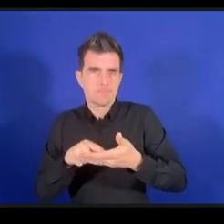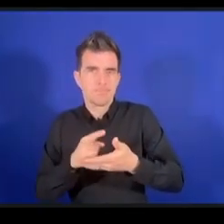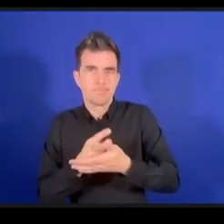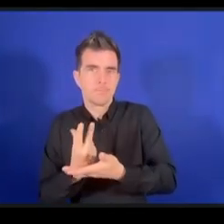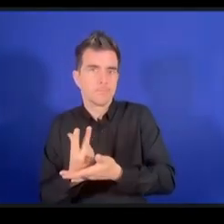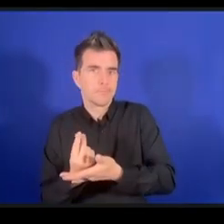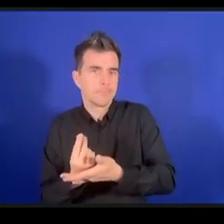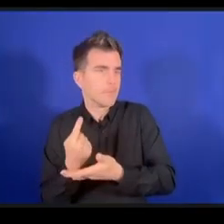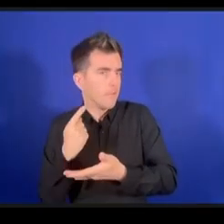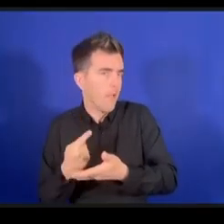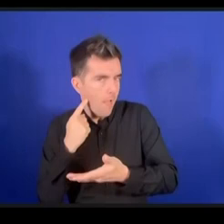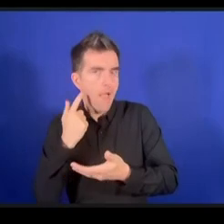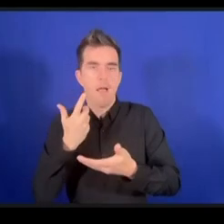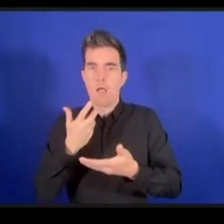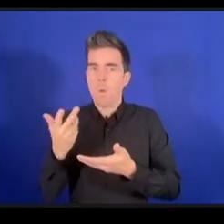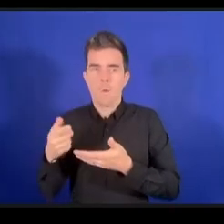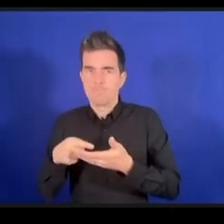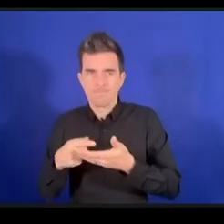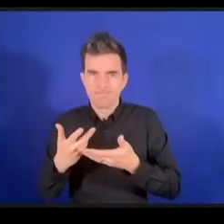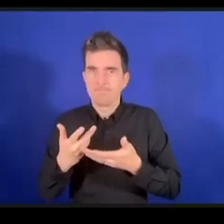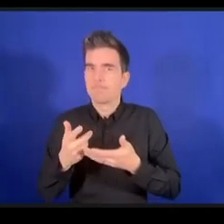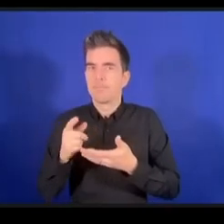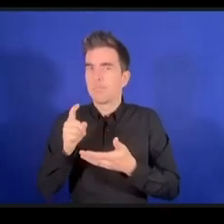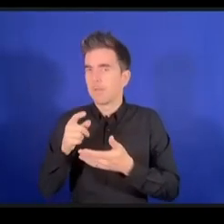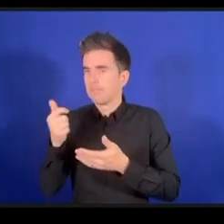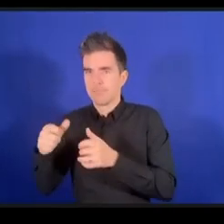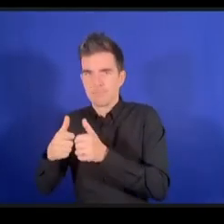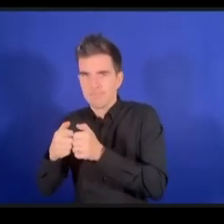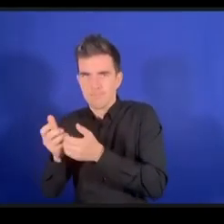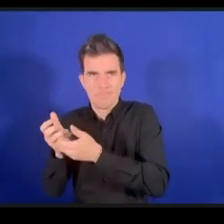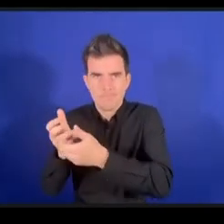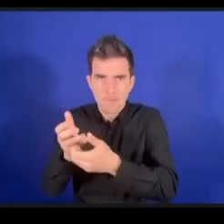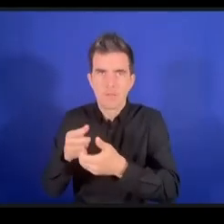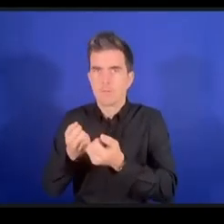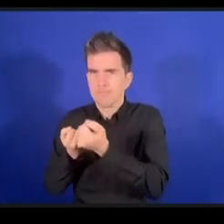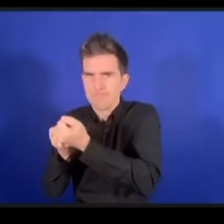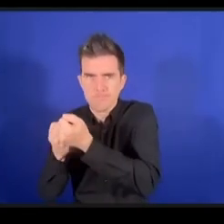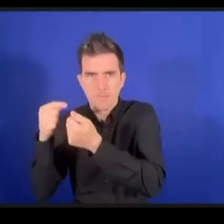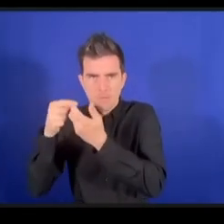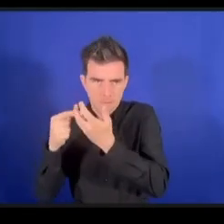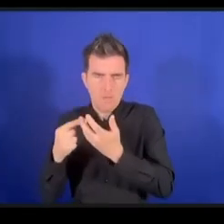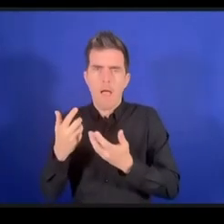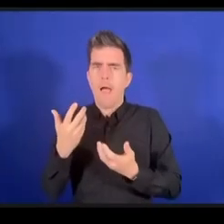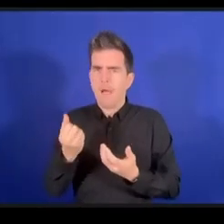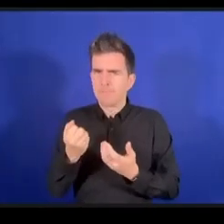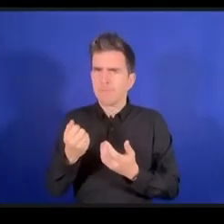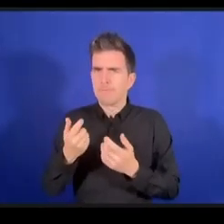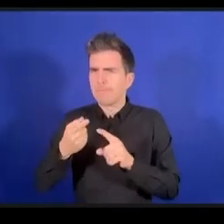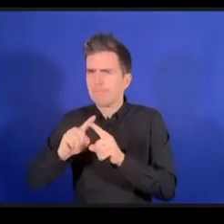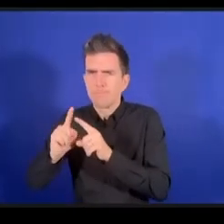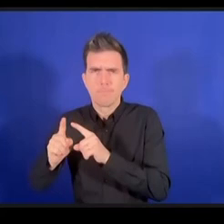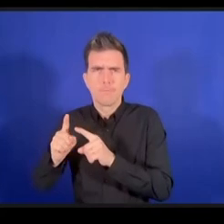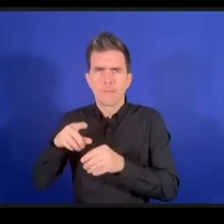أدوات قراءة الشاشة للمعاقين بصريا أو